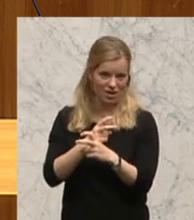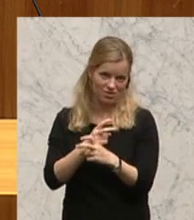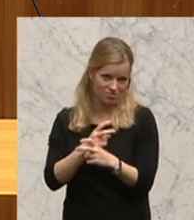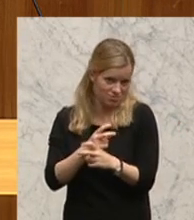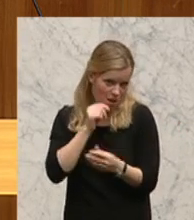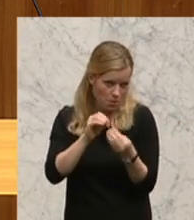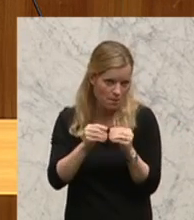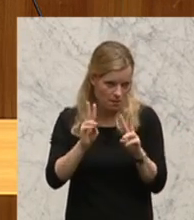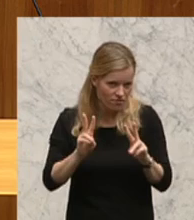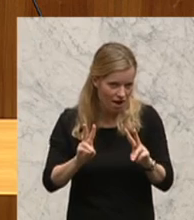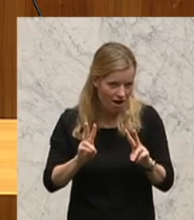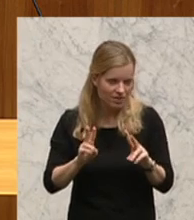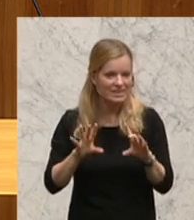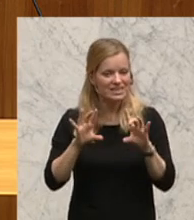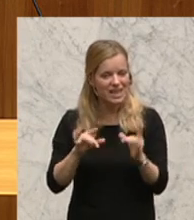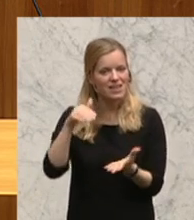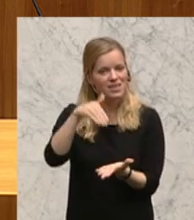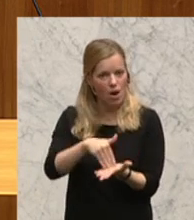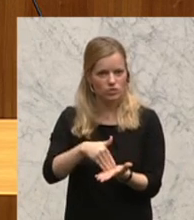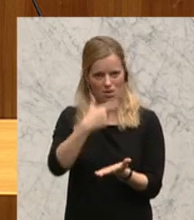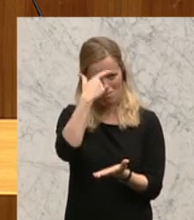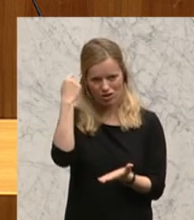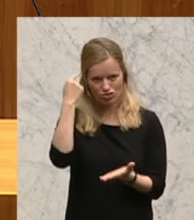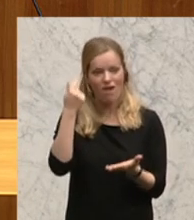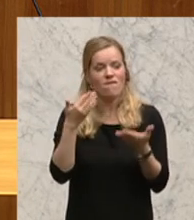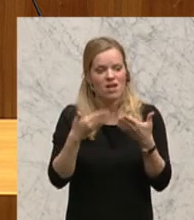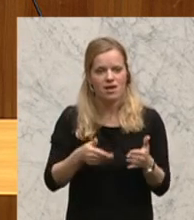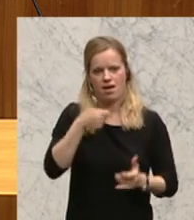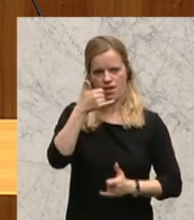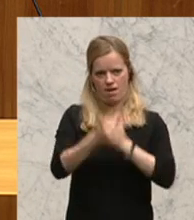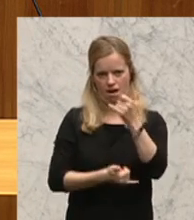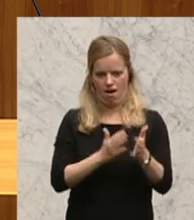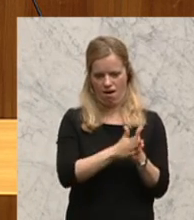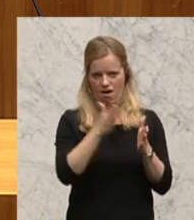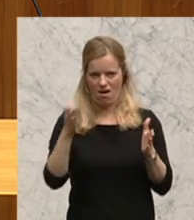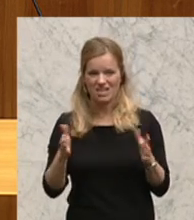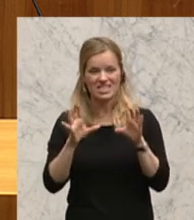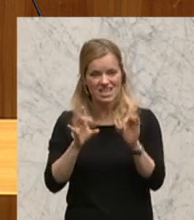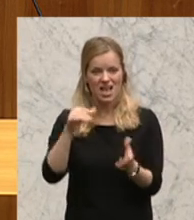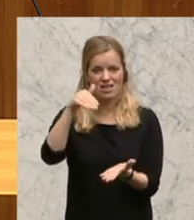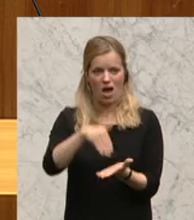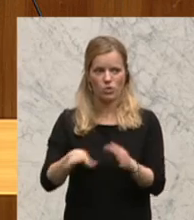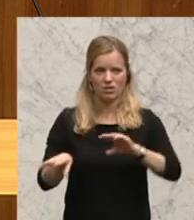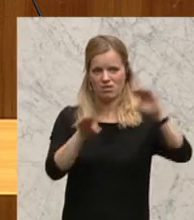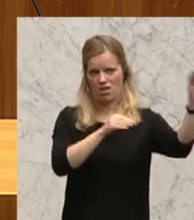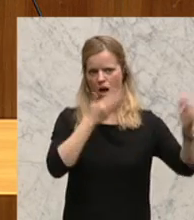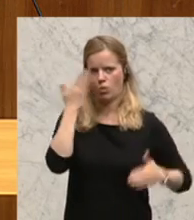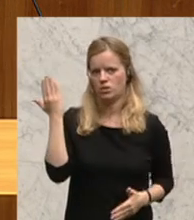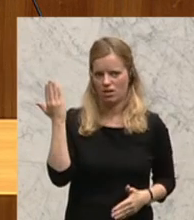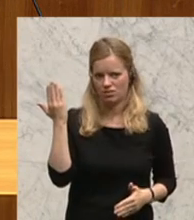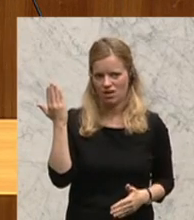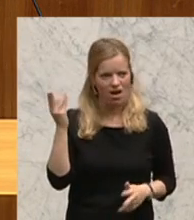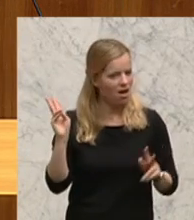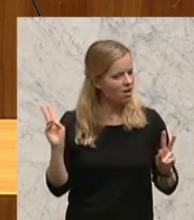.000 Menschen pro Jahr verlieren. Und das werden wir nicht lange aushalten. Das werden wir nicht lange aushalten, meine Damen und Herren, ohne massive